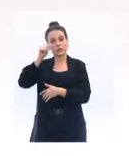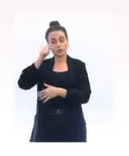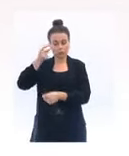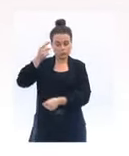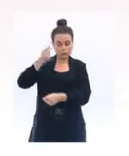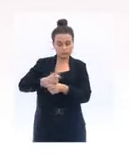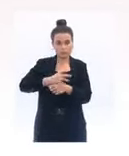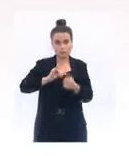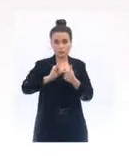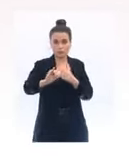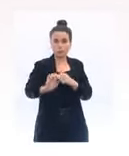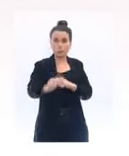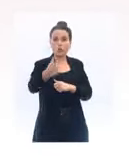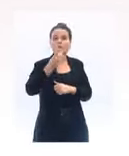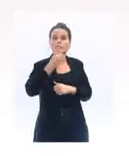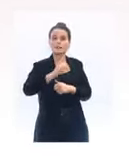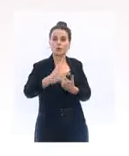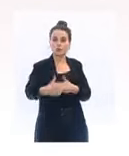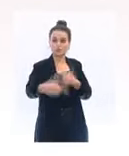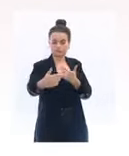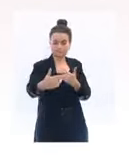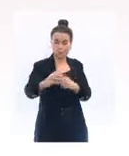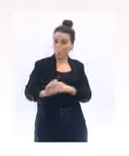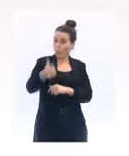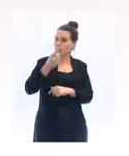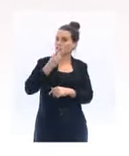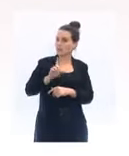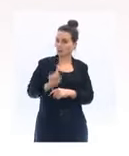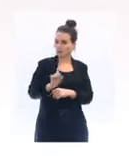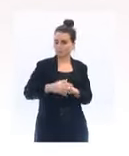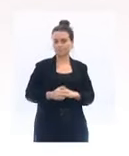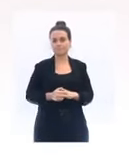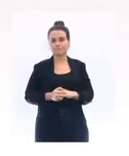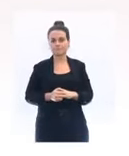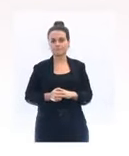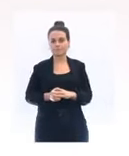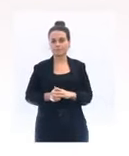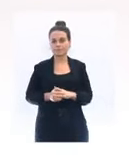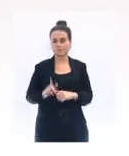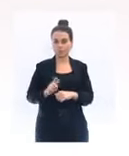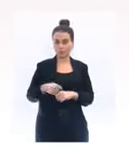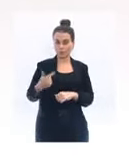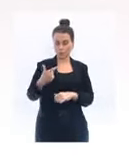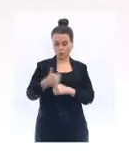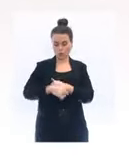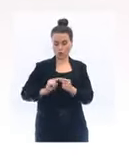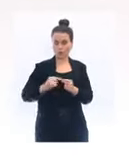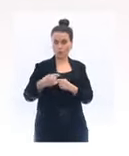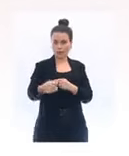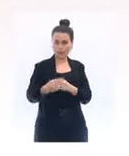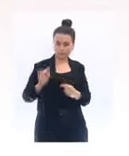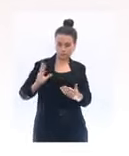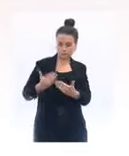1er décembre. Je dis bien 1er décembre. Nous referons un point dans deux semaines pour